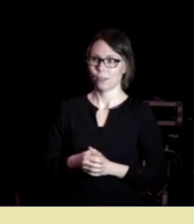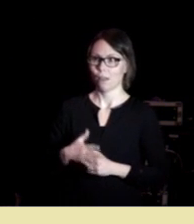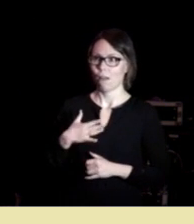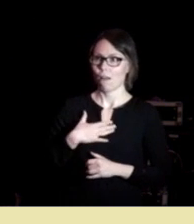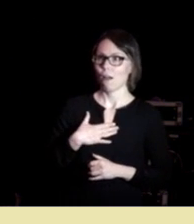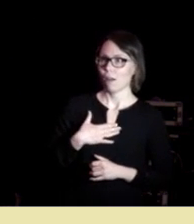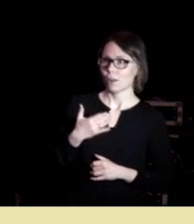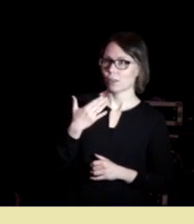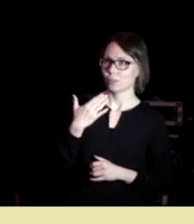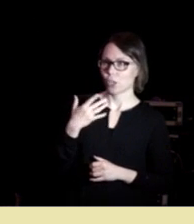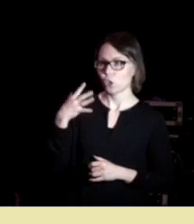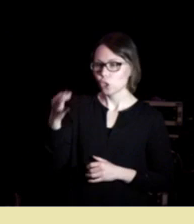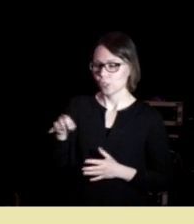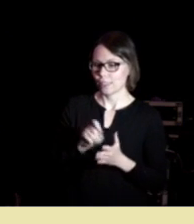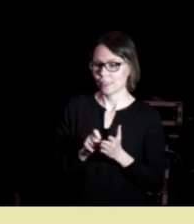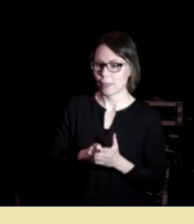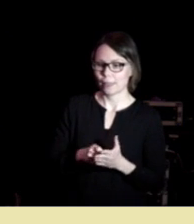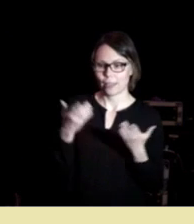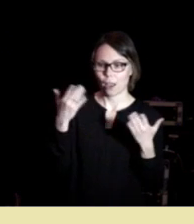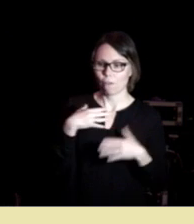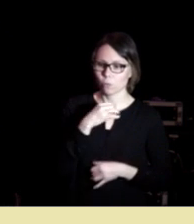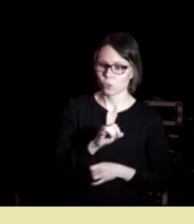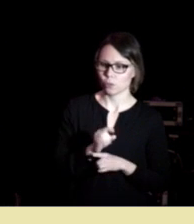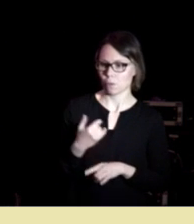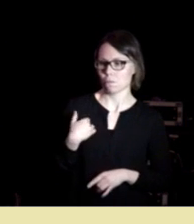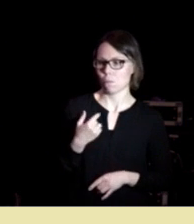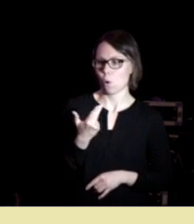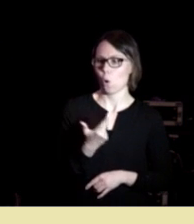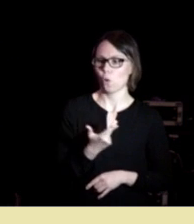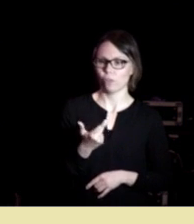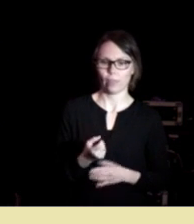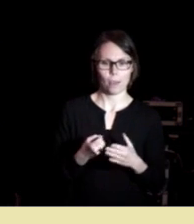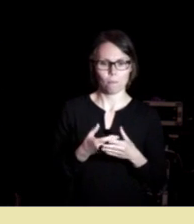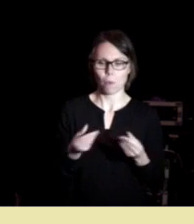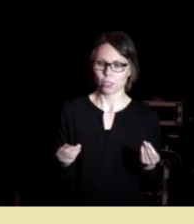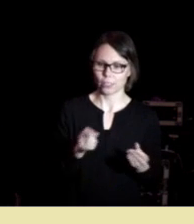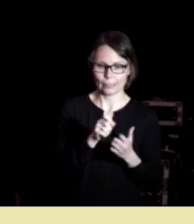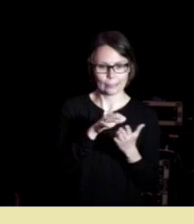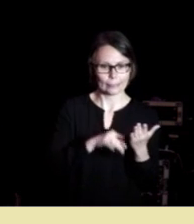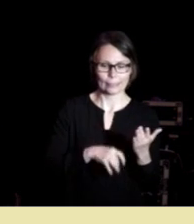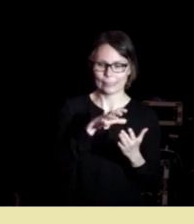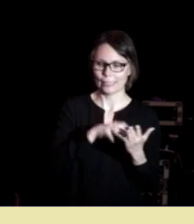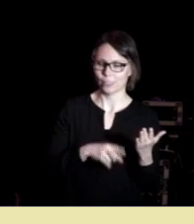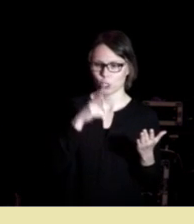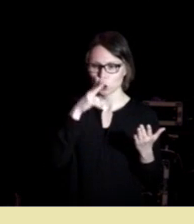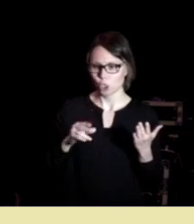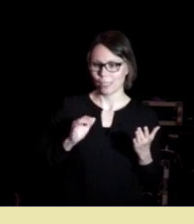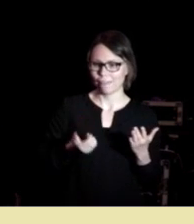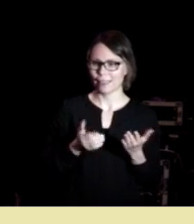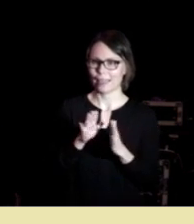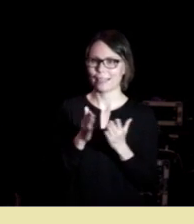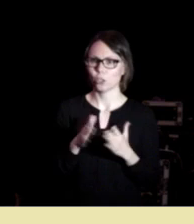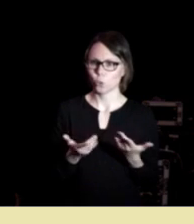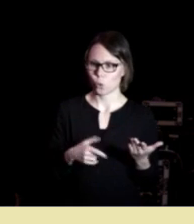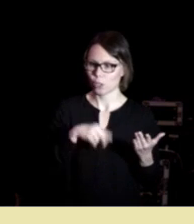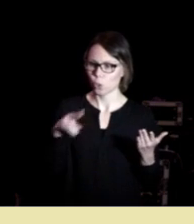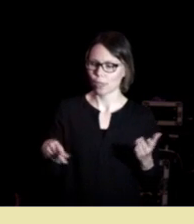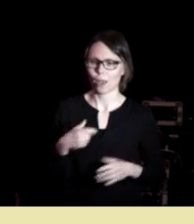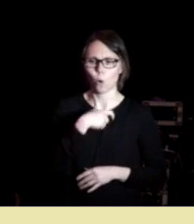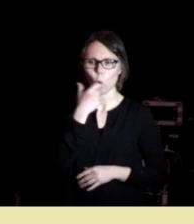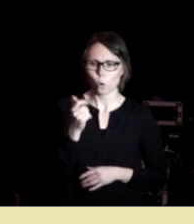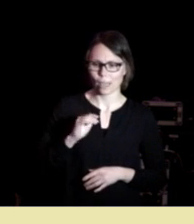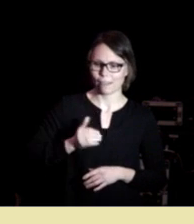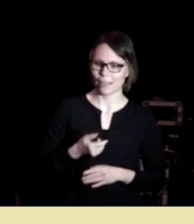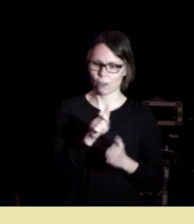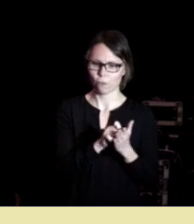dyktig skribent i Aftenposten, som 8. mars skrev en tekst om en helt ny kvinnelitteratur i Norge. Unge